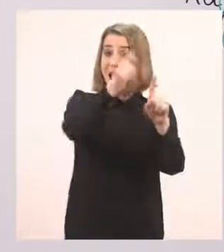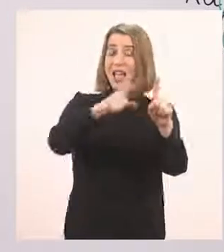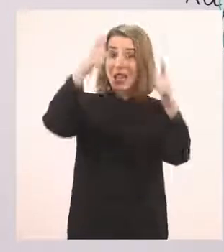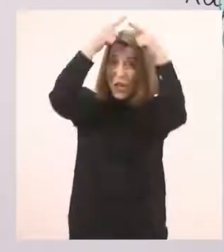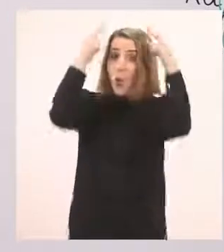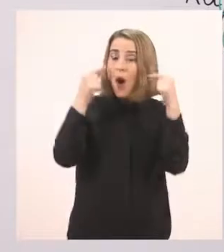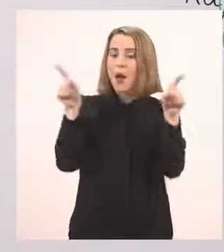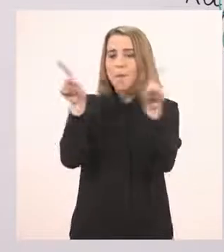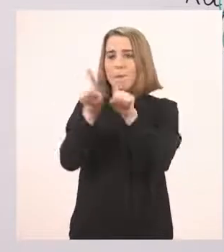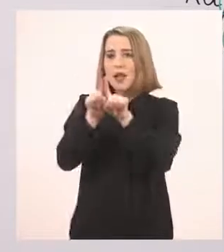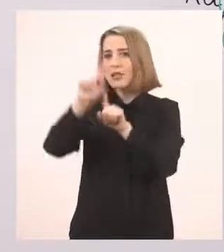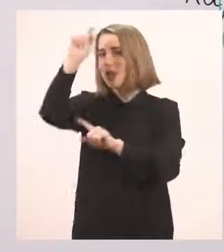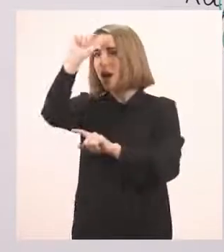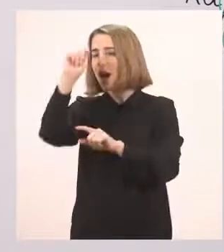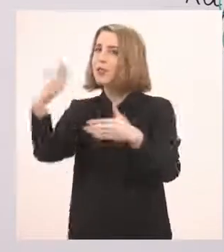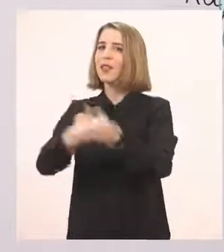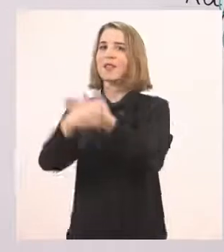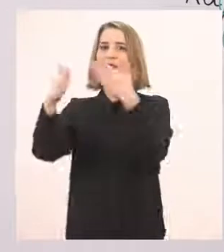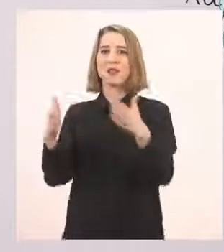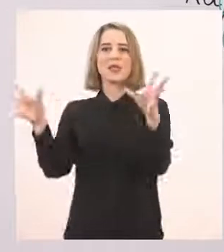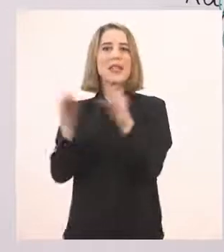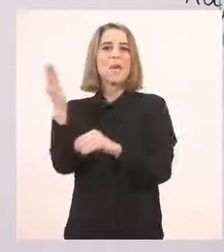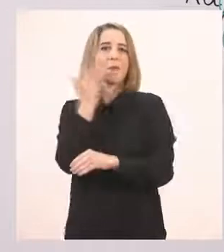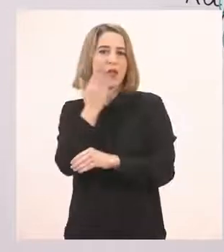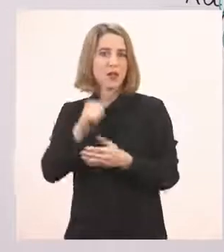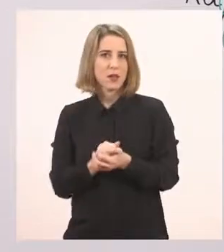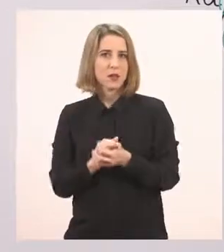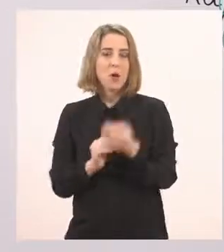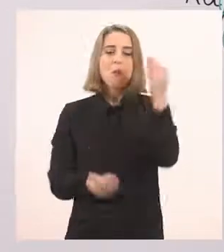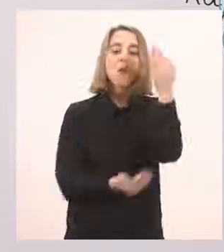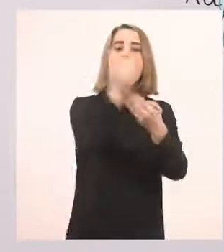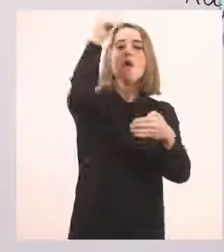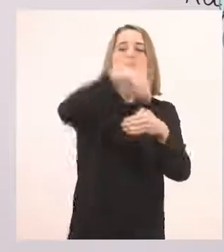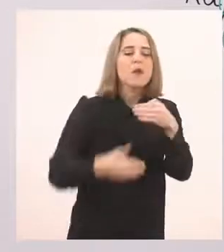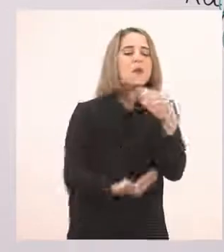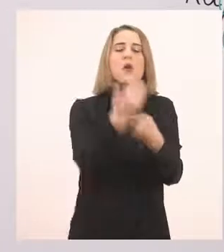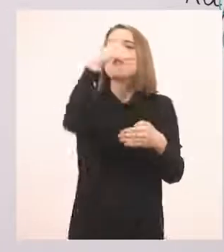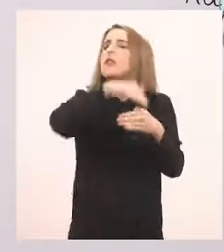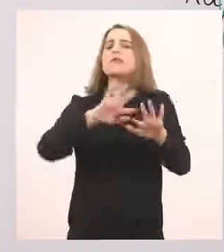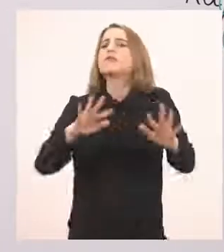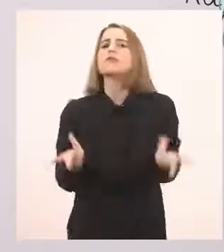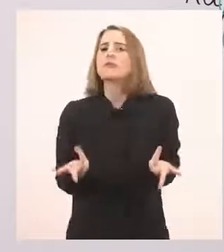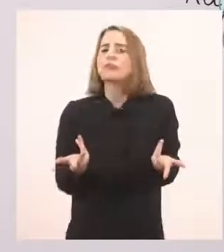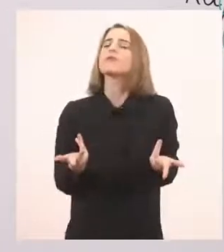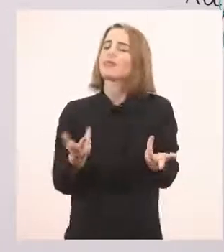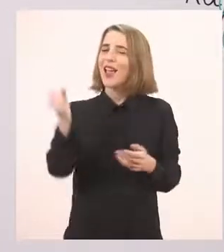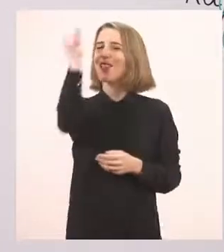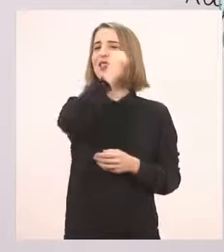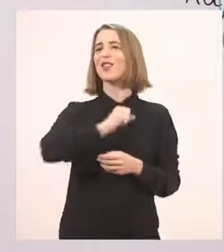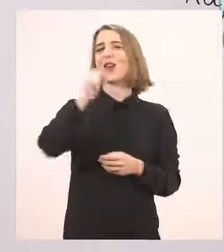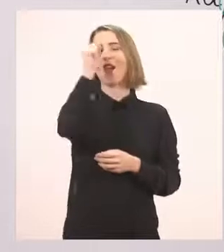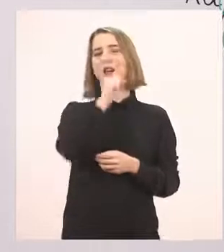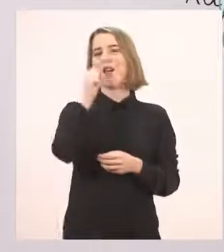Άρη. Τι κάνει όλη μέρα η Μαρίνα? Η Μαρίνα όλη μέρα τραγουδά.